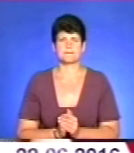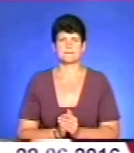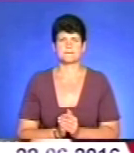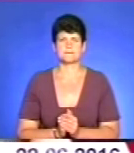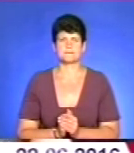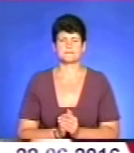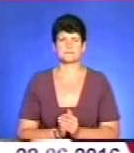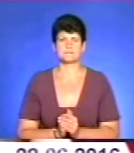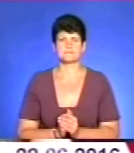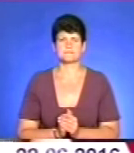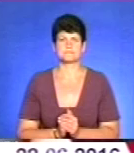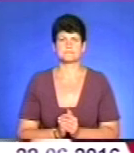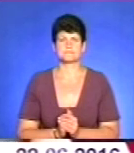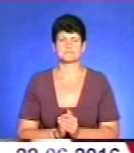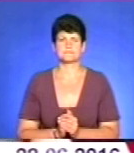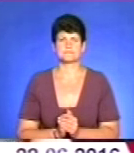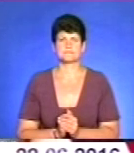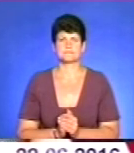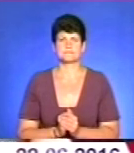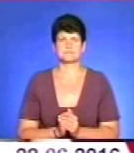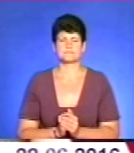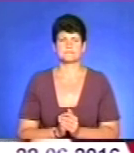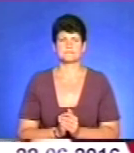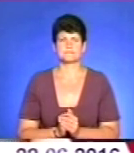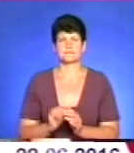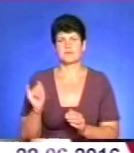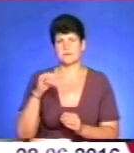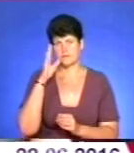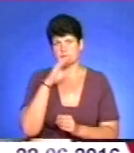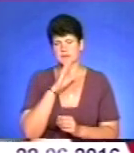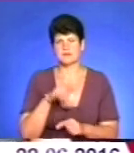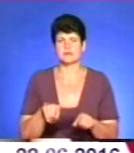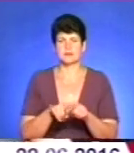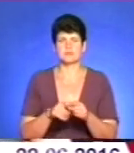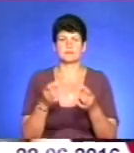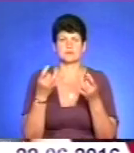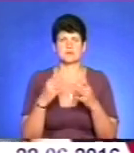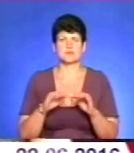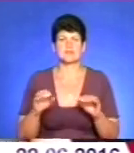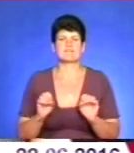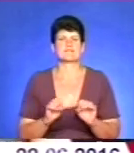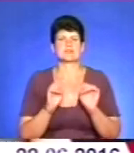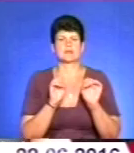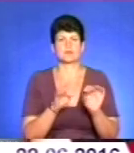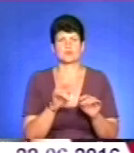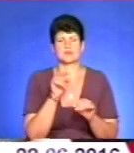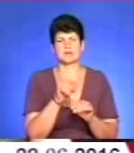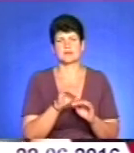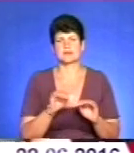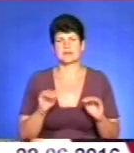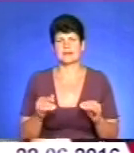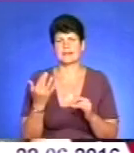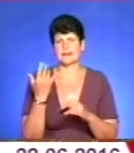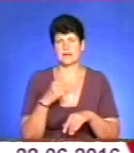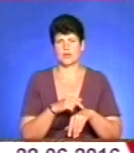їх до школи на кілька годин. І батьки, так як і батьки звичайних дітей, віддають таких дітей до школи на